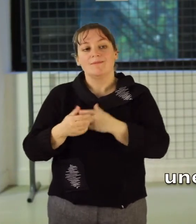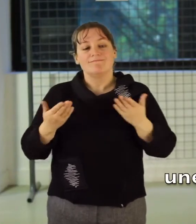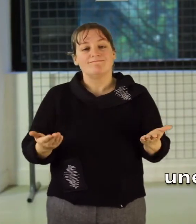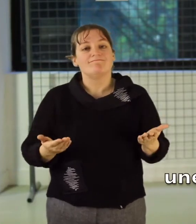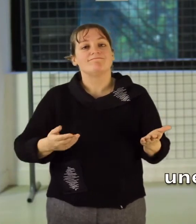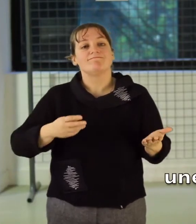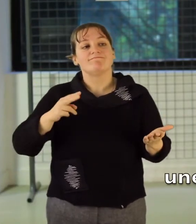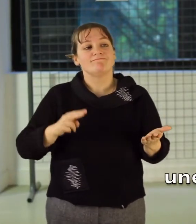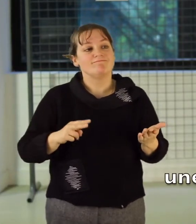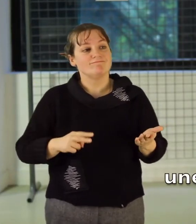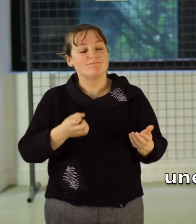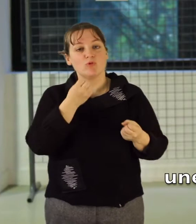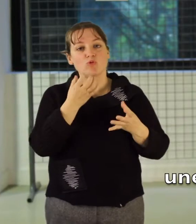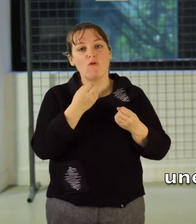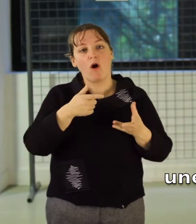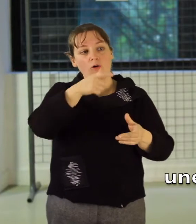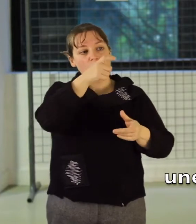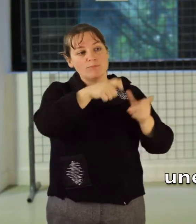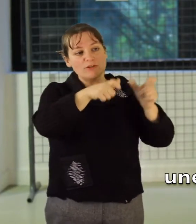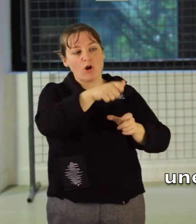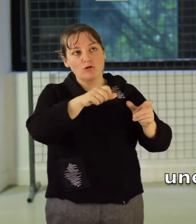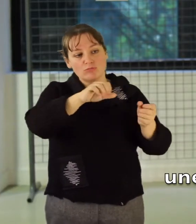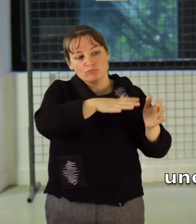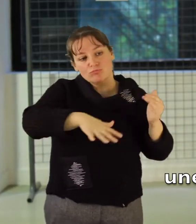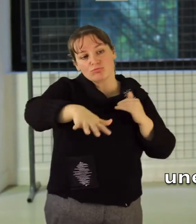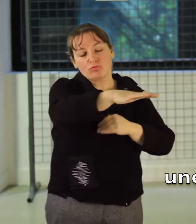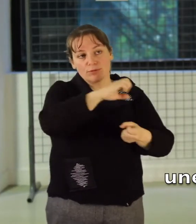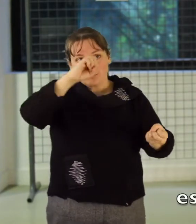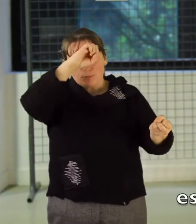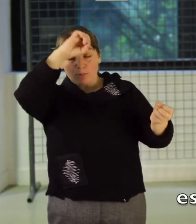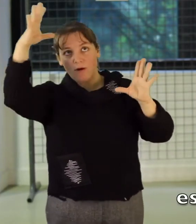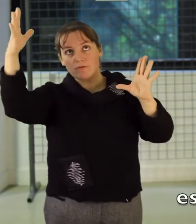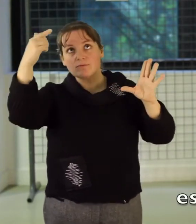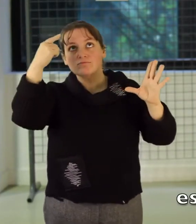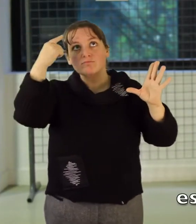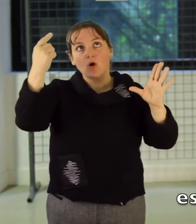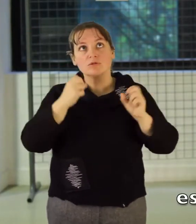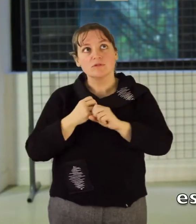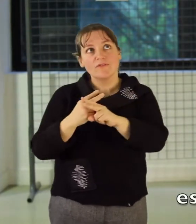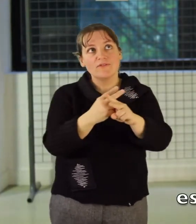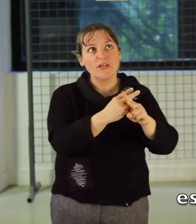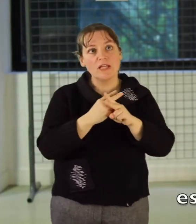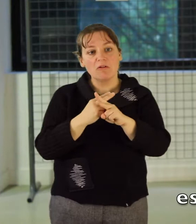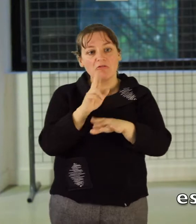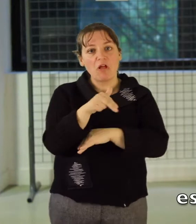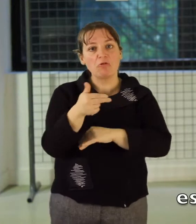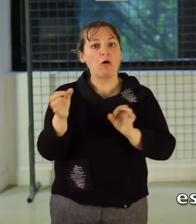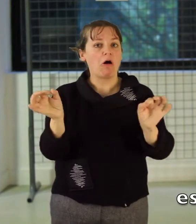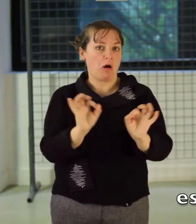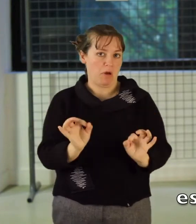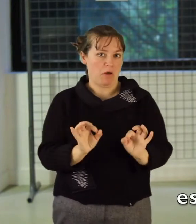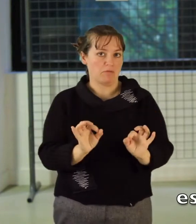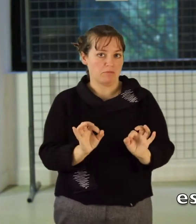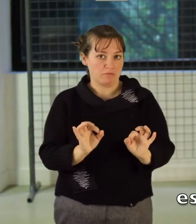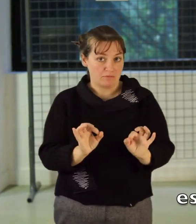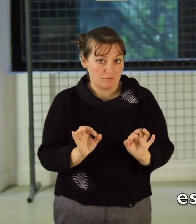originale et très rare autour de la nature en ville. Il y a peu d'espaces publics qui